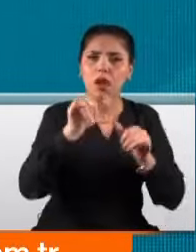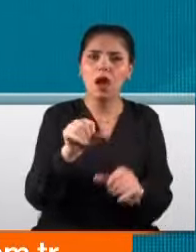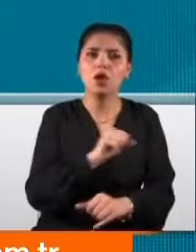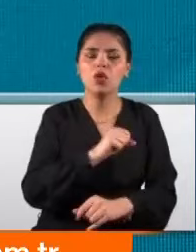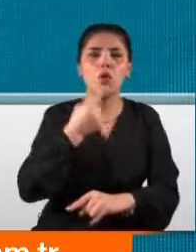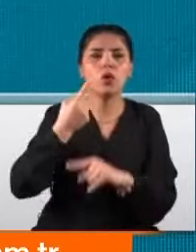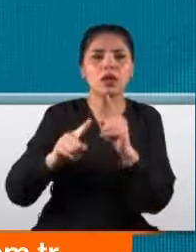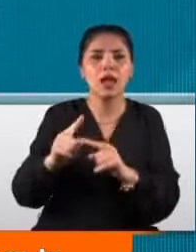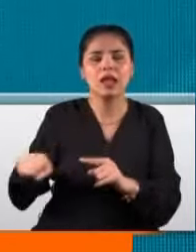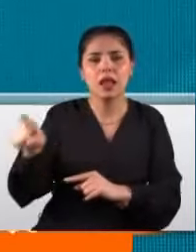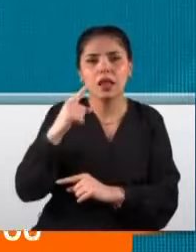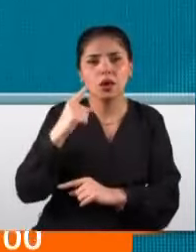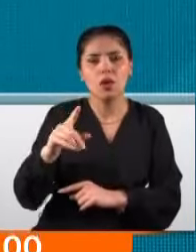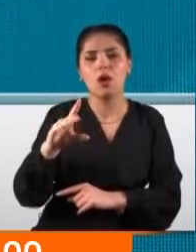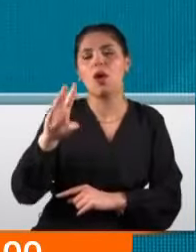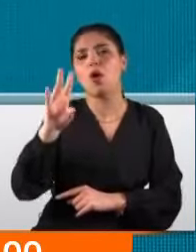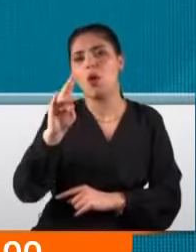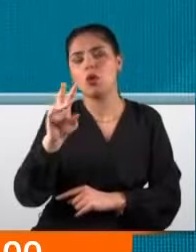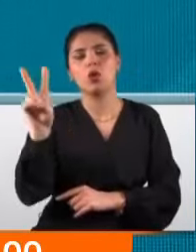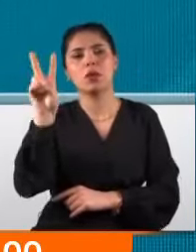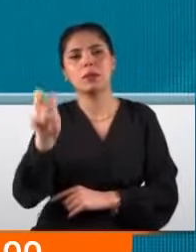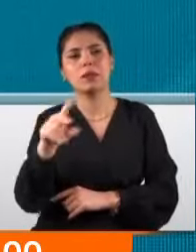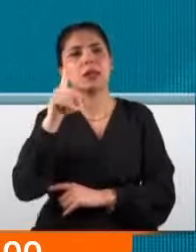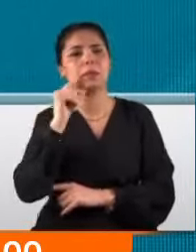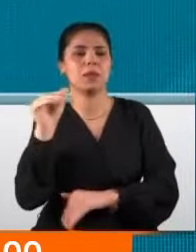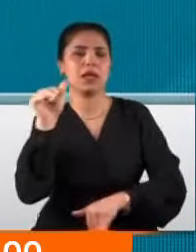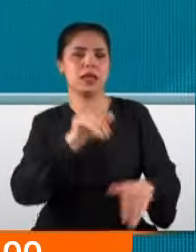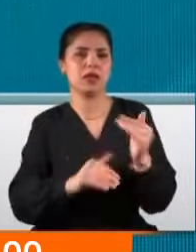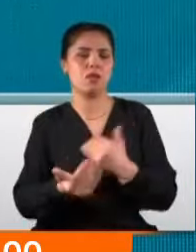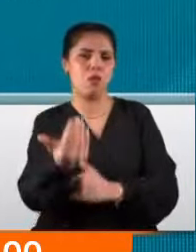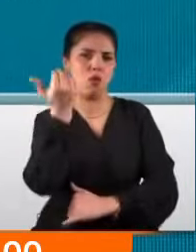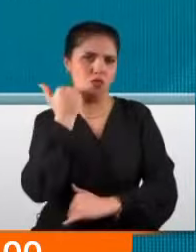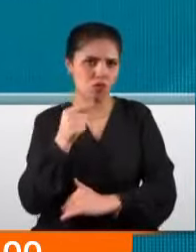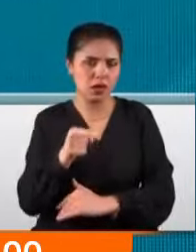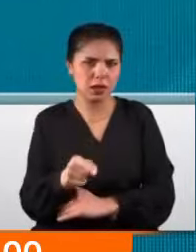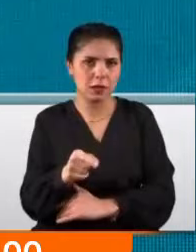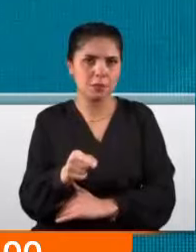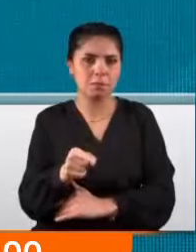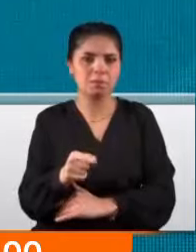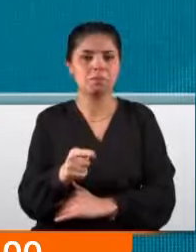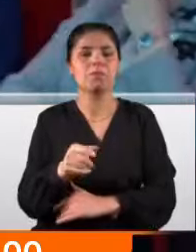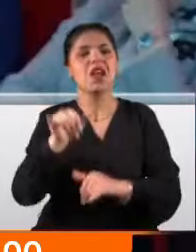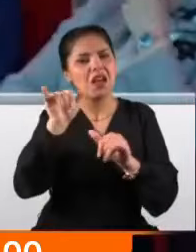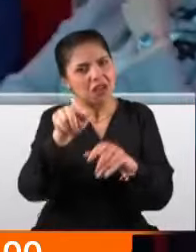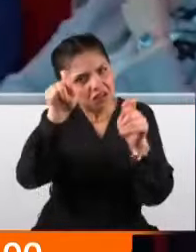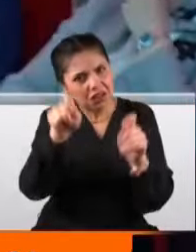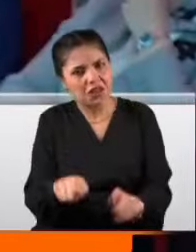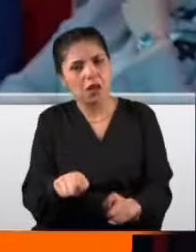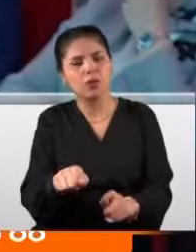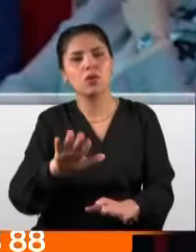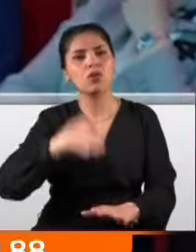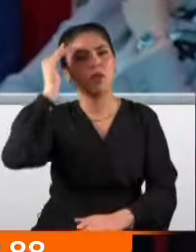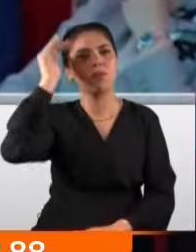siyasetine 14-28 Mayıs seçimleri öncesinde de başvurmuşlar, hezimete